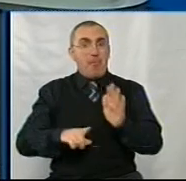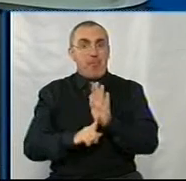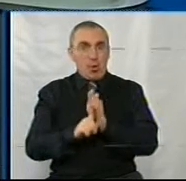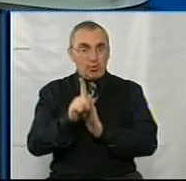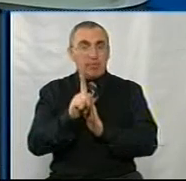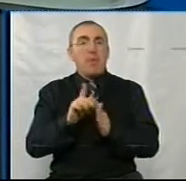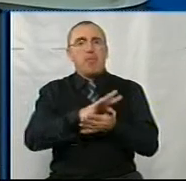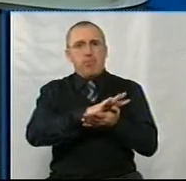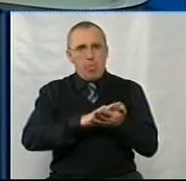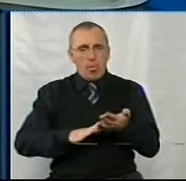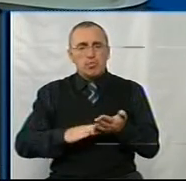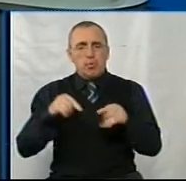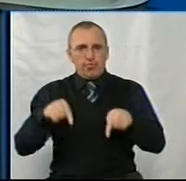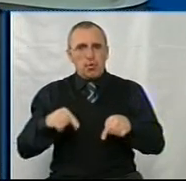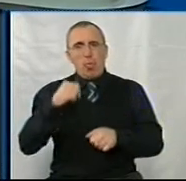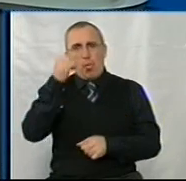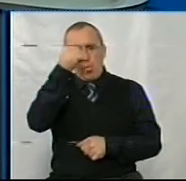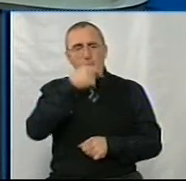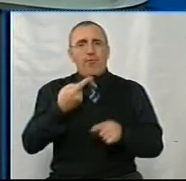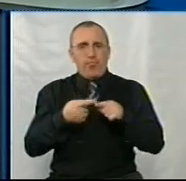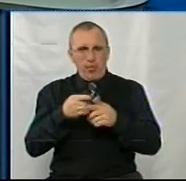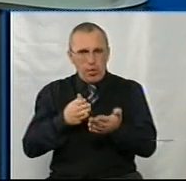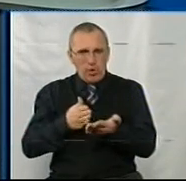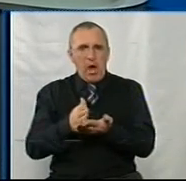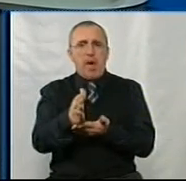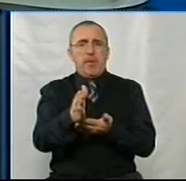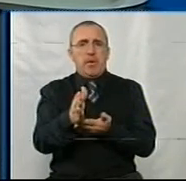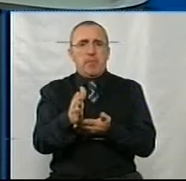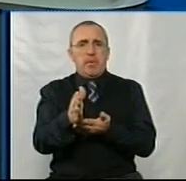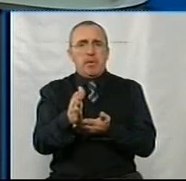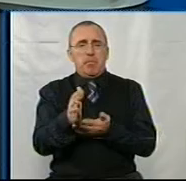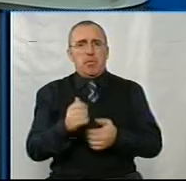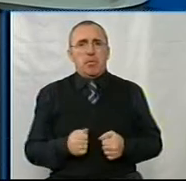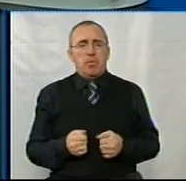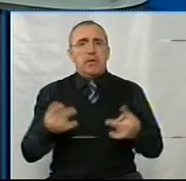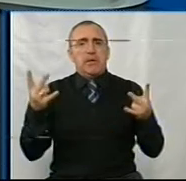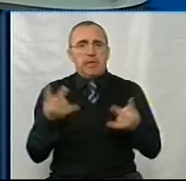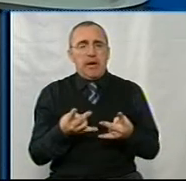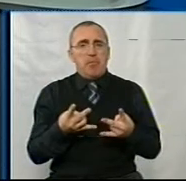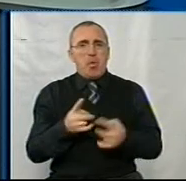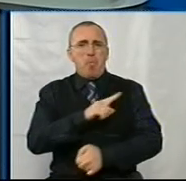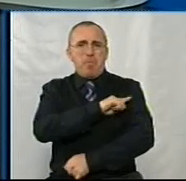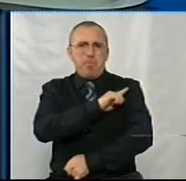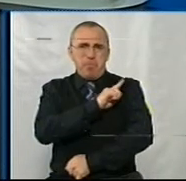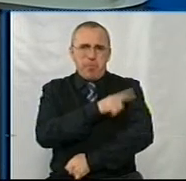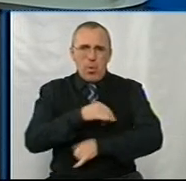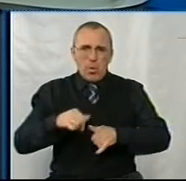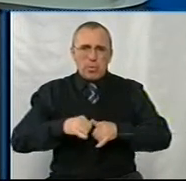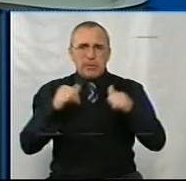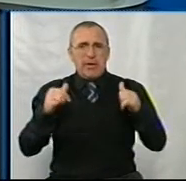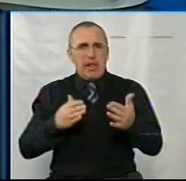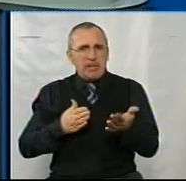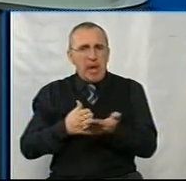так і продовжуємо в цьому році, в тому ж напрямку. І навіть треба посилити цей напрямок